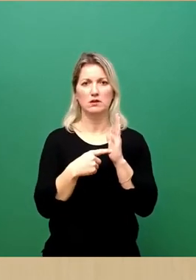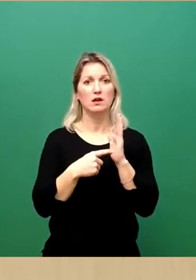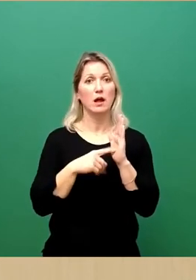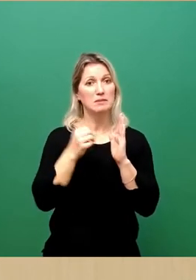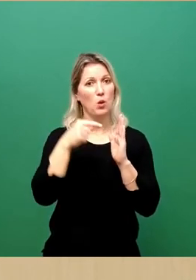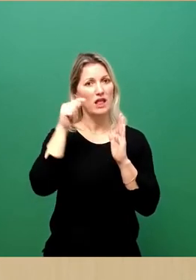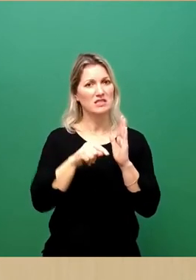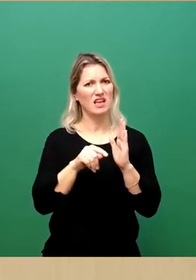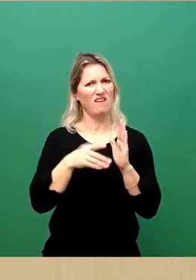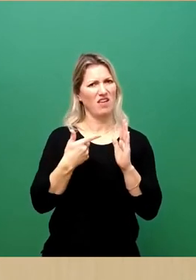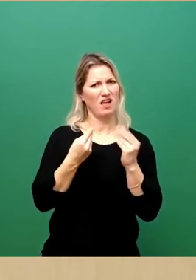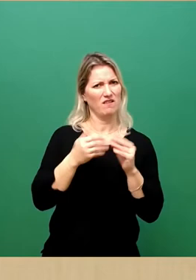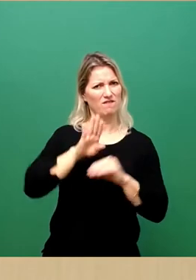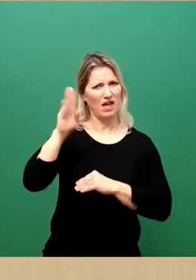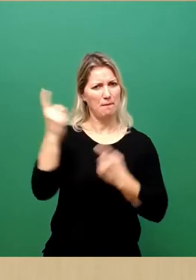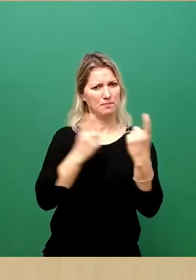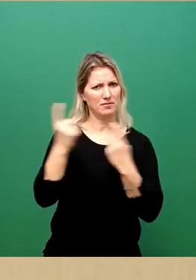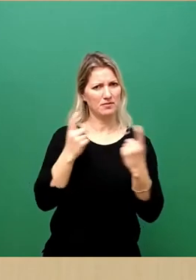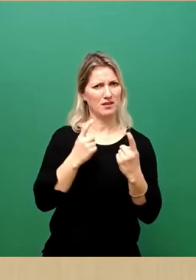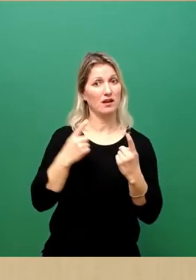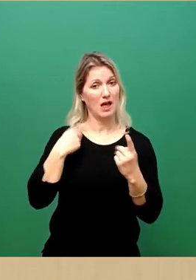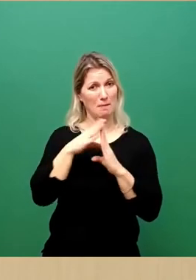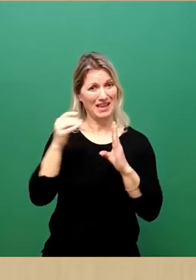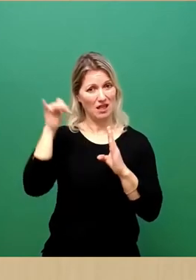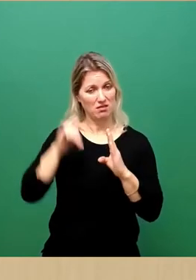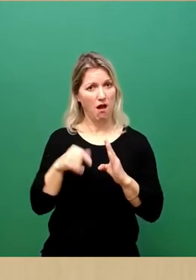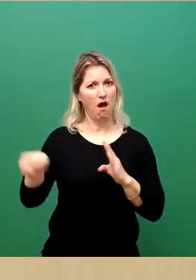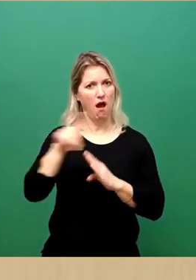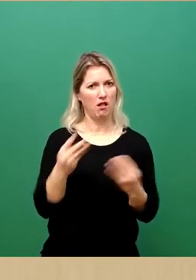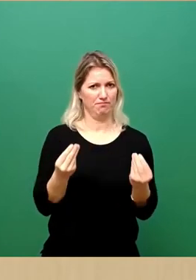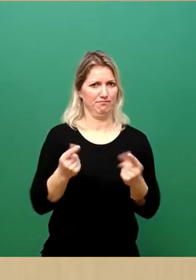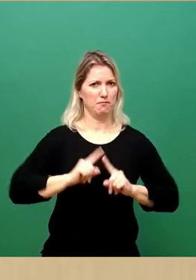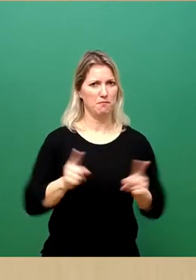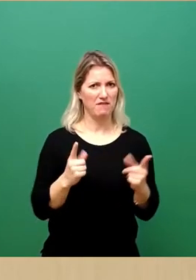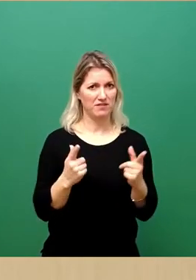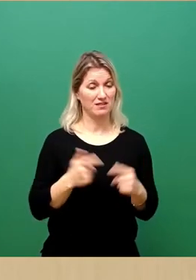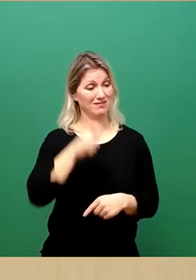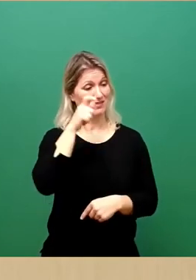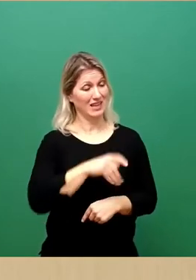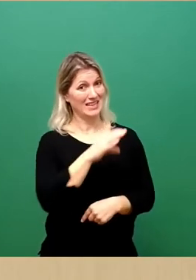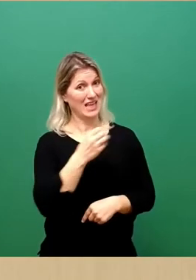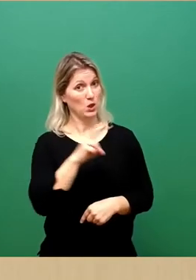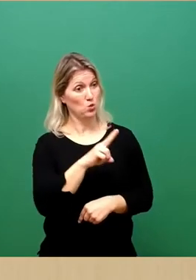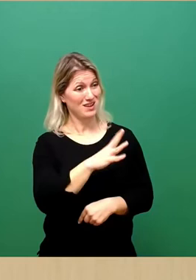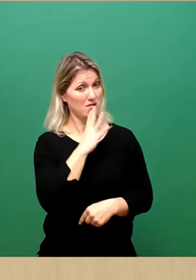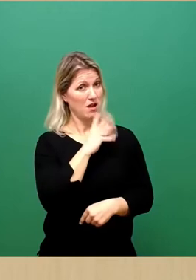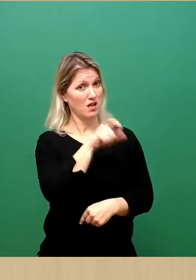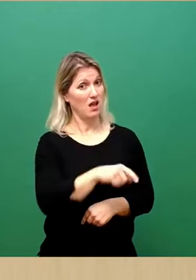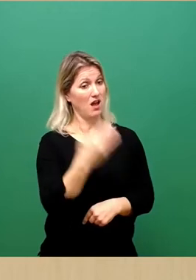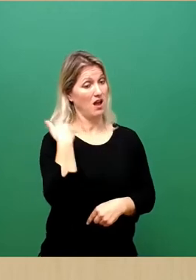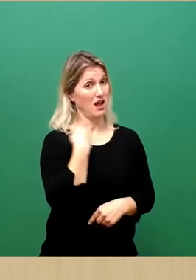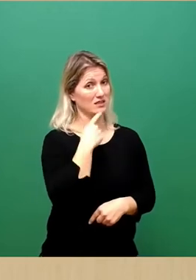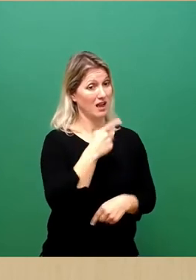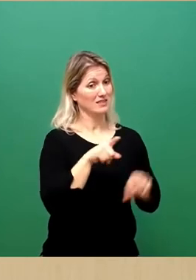wahrgenommen werden, haben. Ihr Redner, liebe CDU, hat dort eindrücklich darauf hingewiesen, genauso wie Frau Dr. Böhm eben gerade